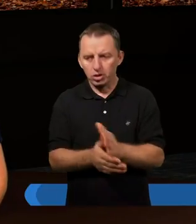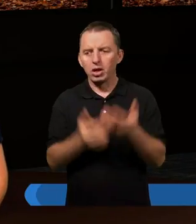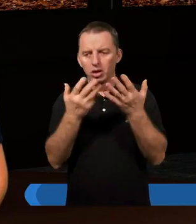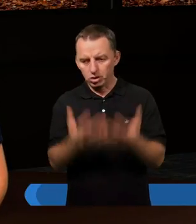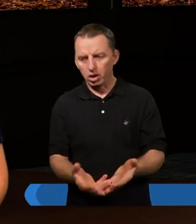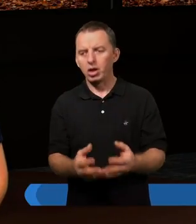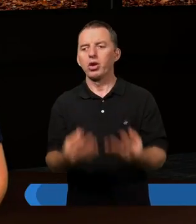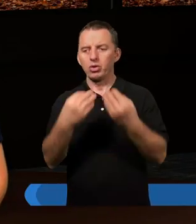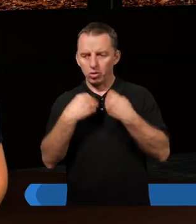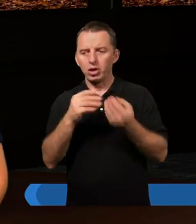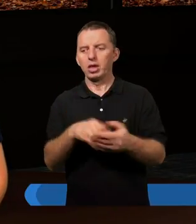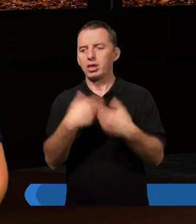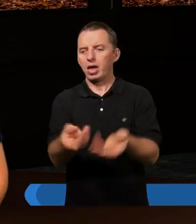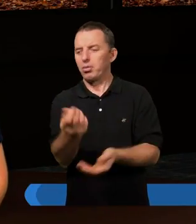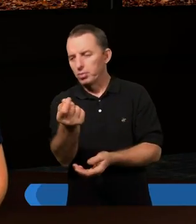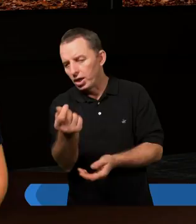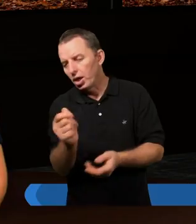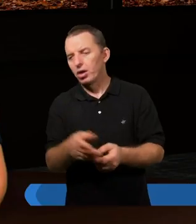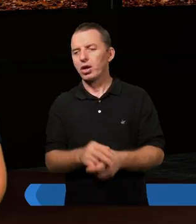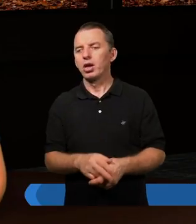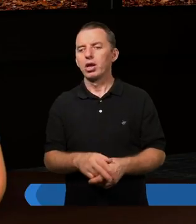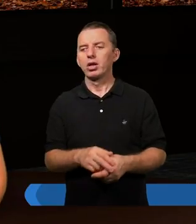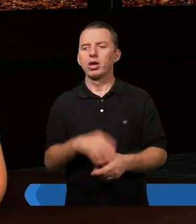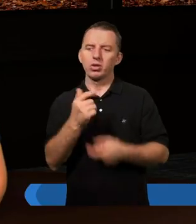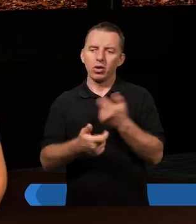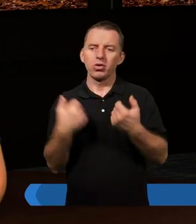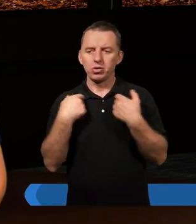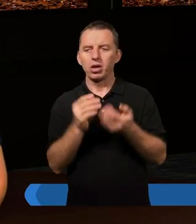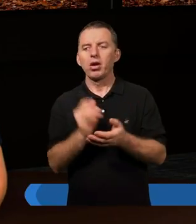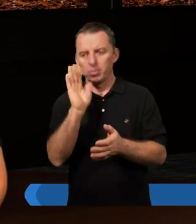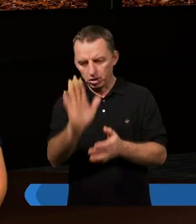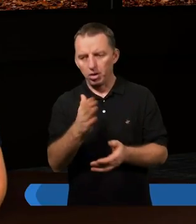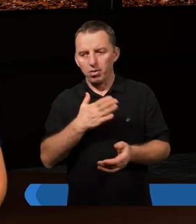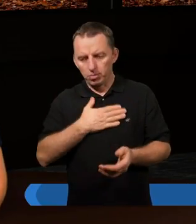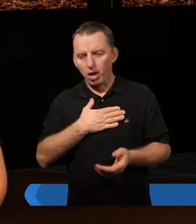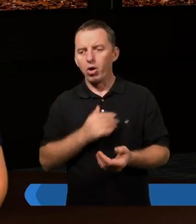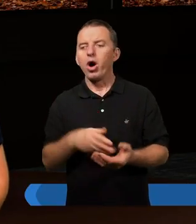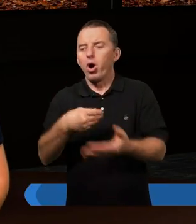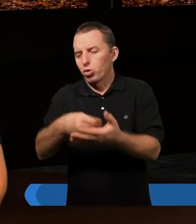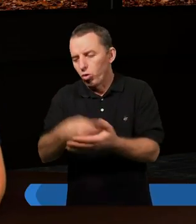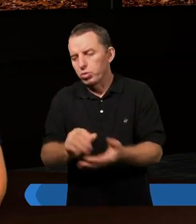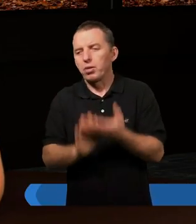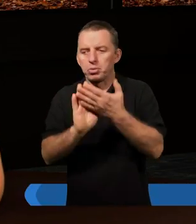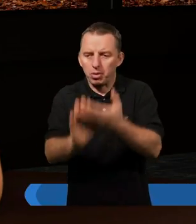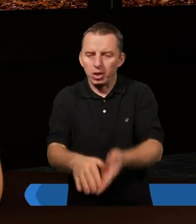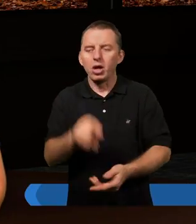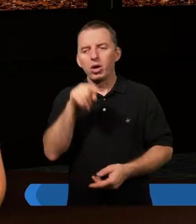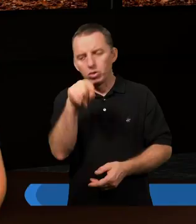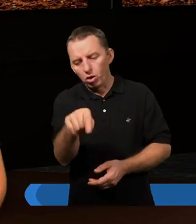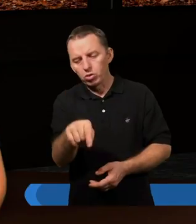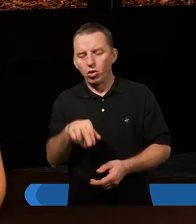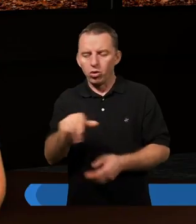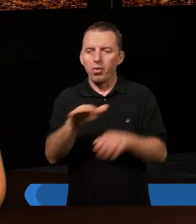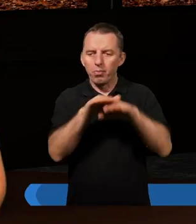mieć odpuszczenie grzechów? Zapłać pieniążka. Nawet ze zmarłego zapłać pieniążka będziesz miał odkupienie. I to już doszło do takiego